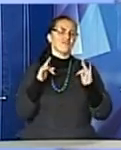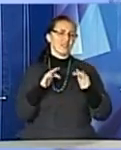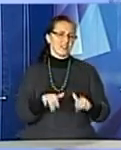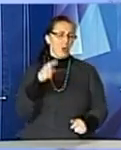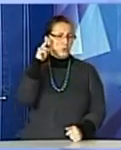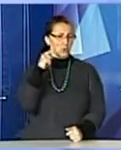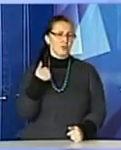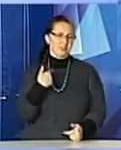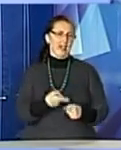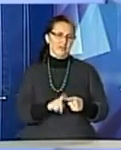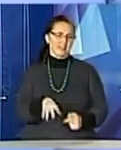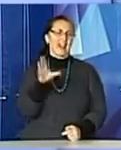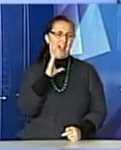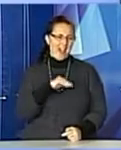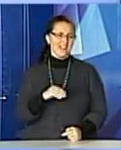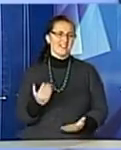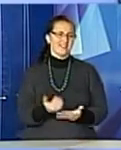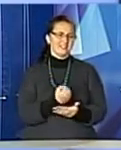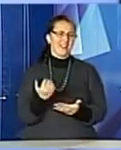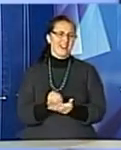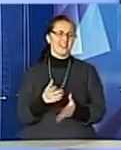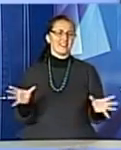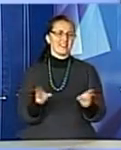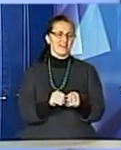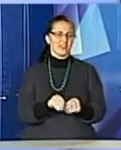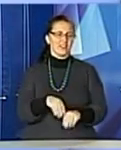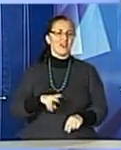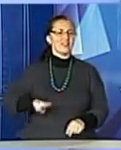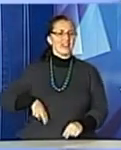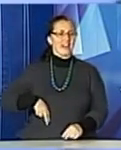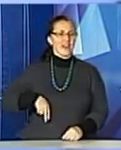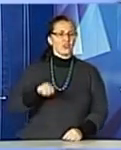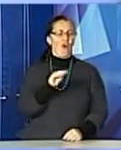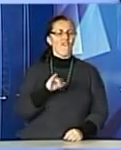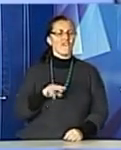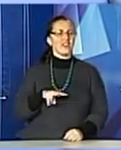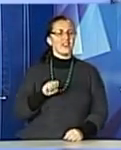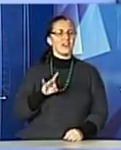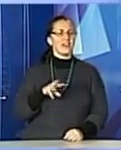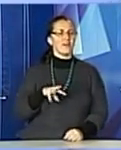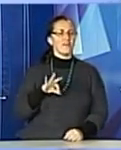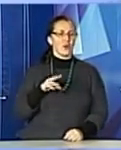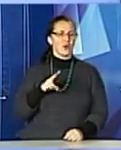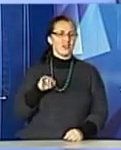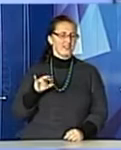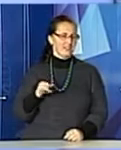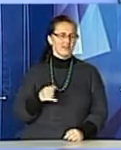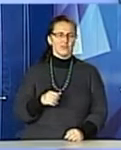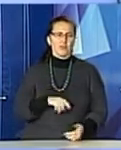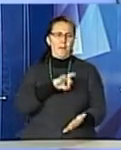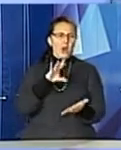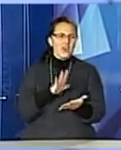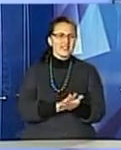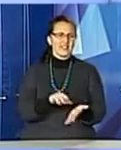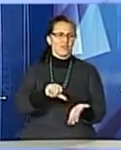думаю, нам це вдається спільно з директором філармонії, бо незмінним учасником всіх концертів,